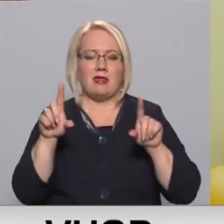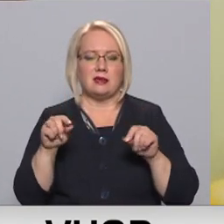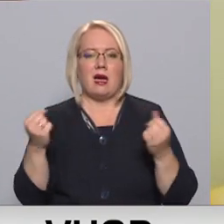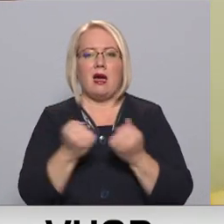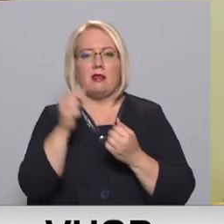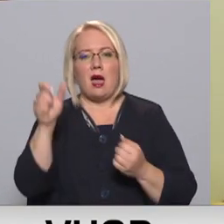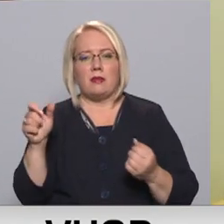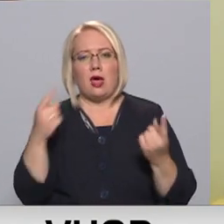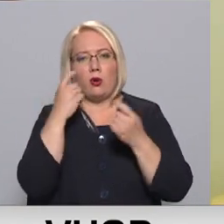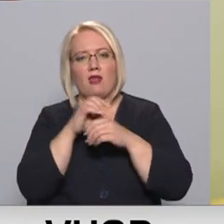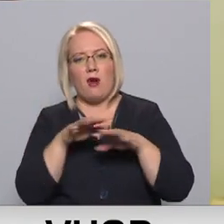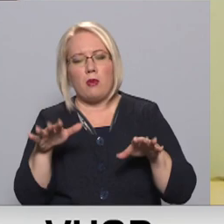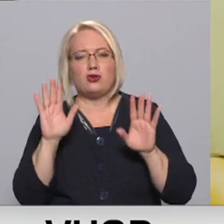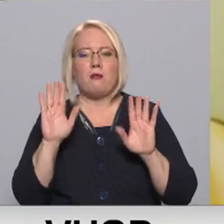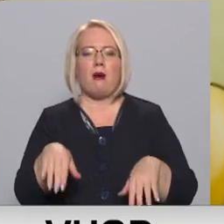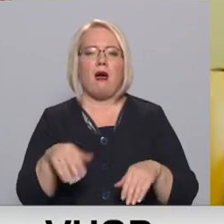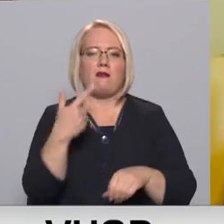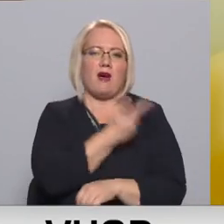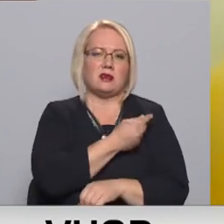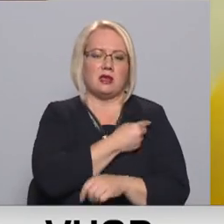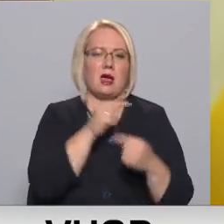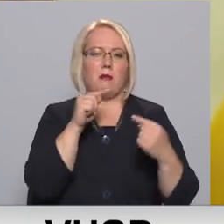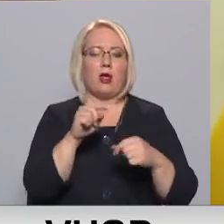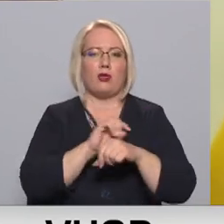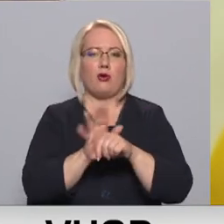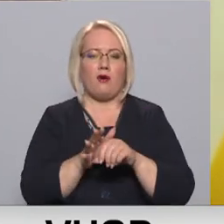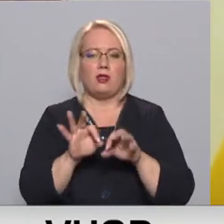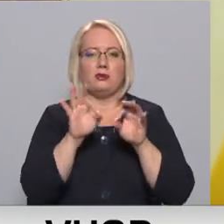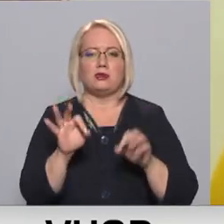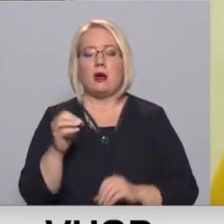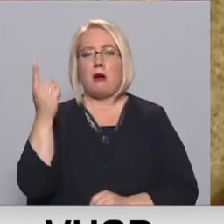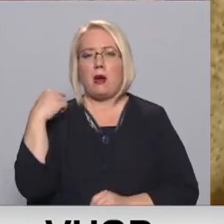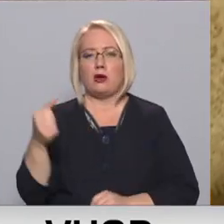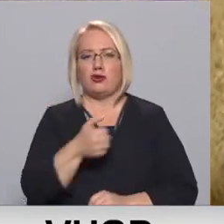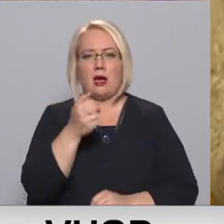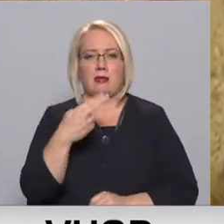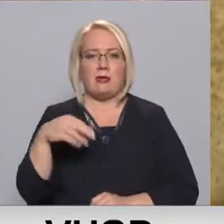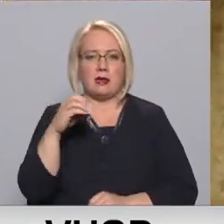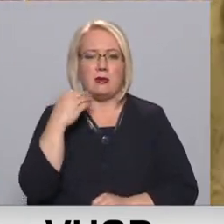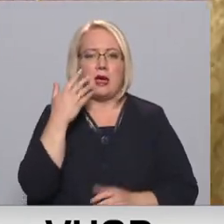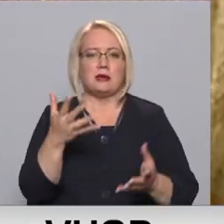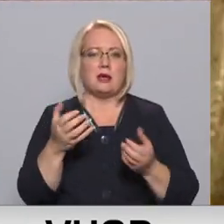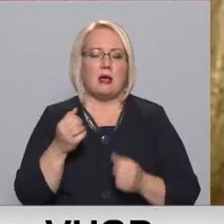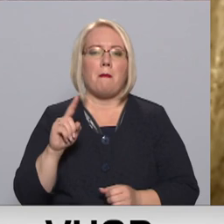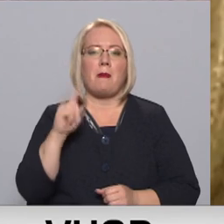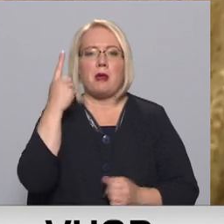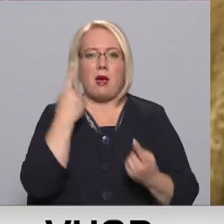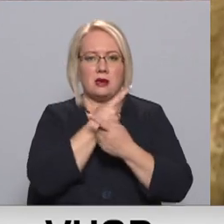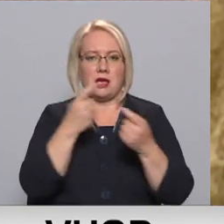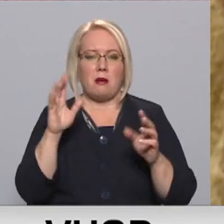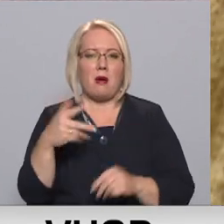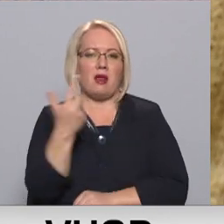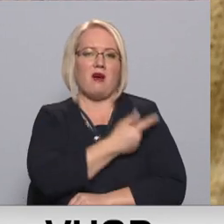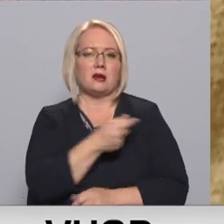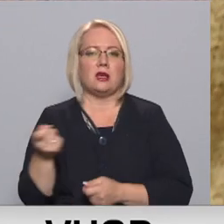informēšana par vakcināciju pret koronavīrusu tika sākta jau pagājušā gada decembrī, kad tika saņemtas pirmās ziņas par vakcīnu